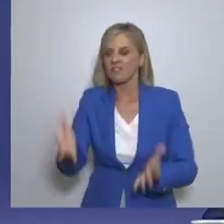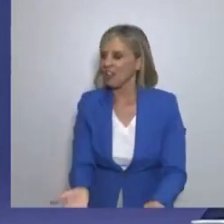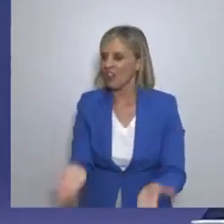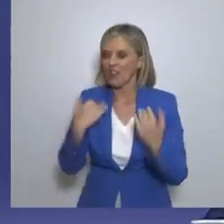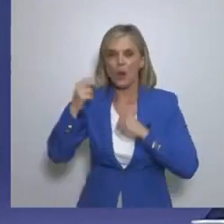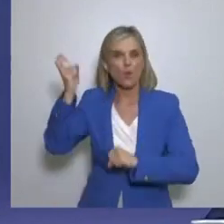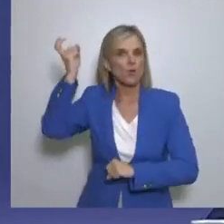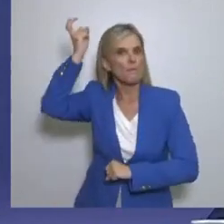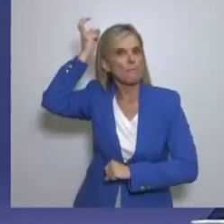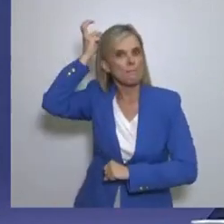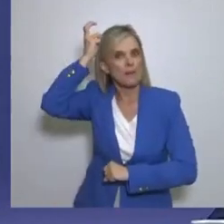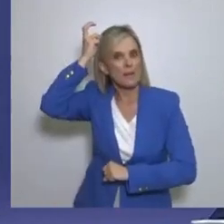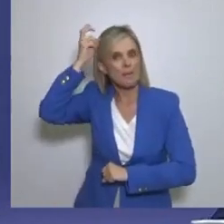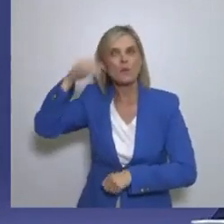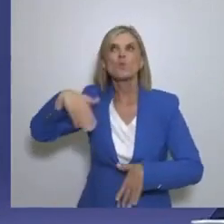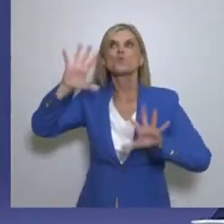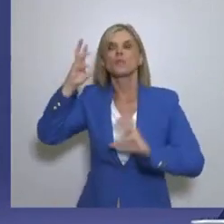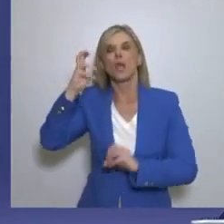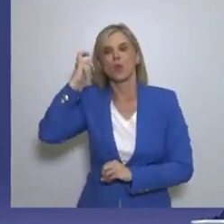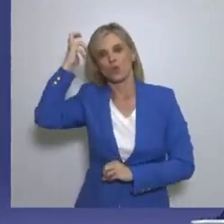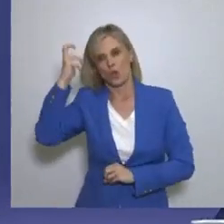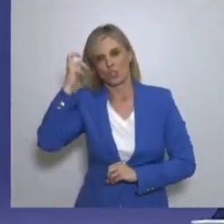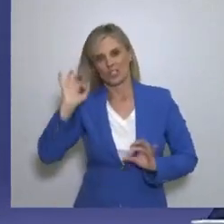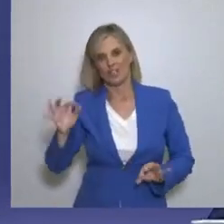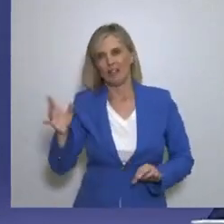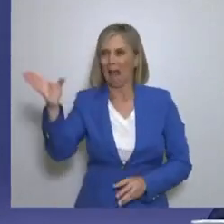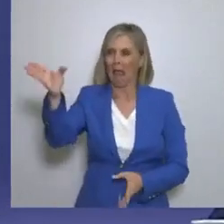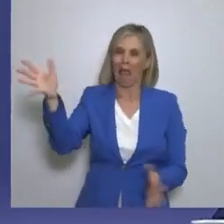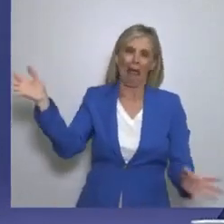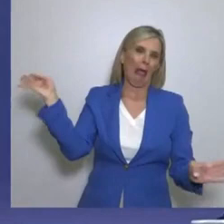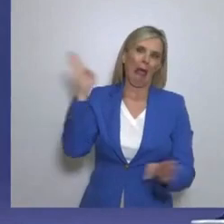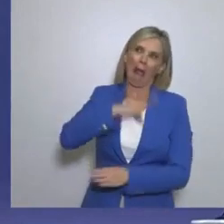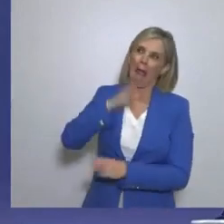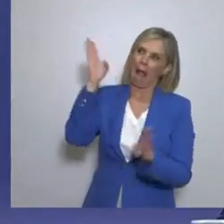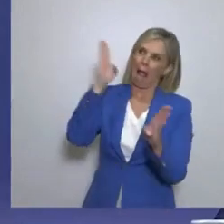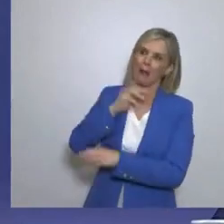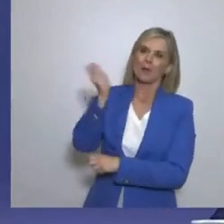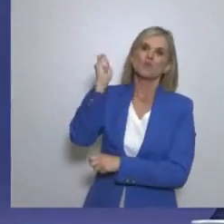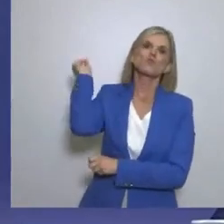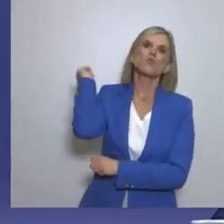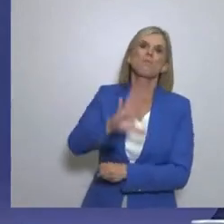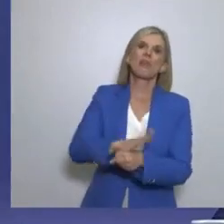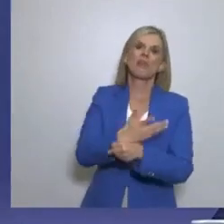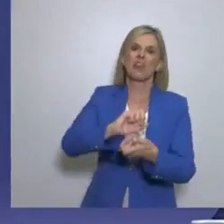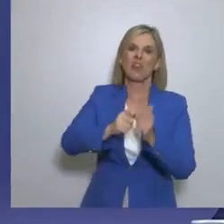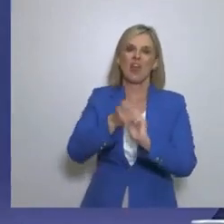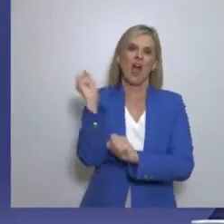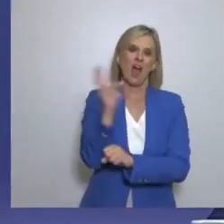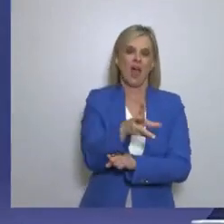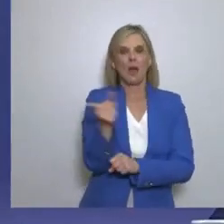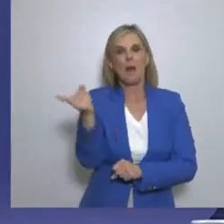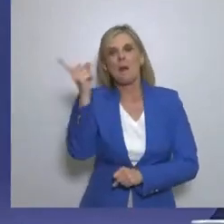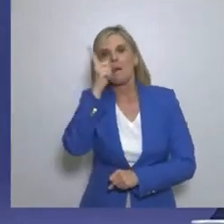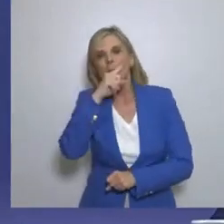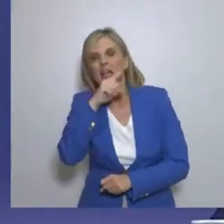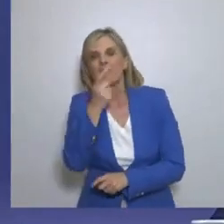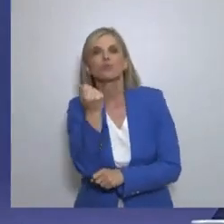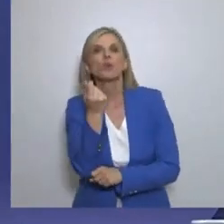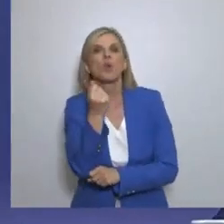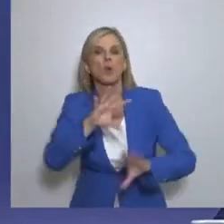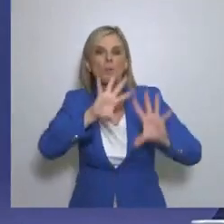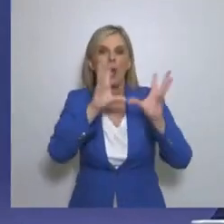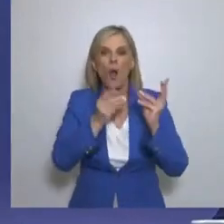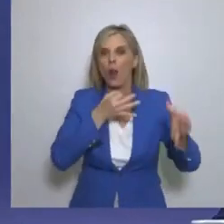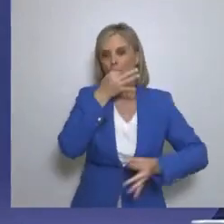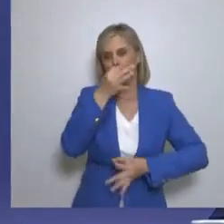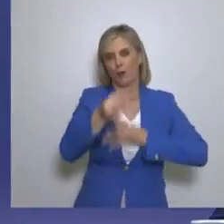Ψεύτικες αγέντες στον πλανήτη γελίες υπεθέρμασις σκουπιδιών ψευτοοικονομικές αλλά